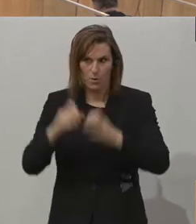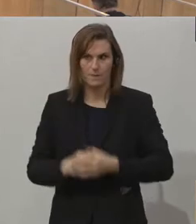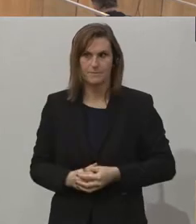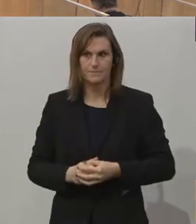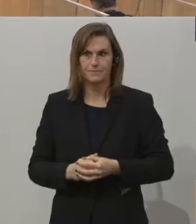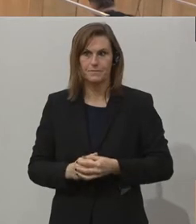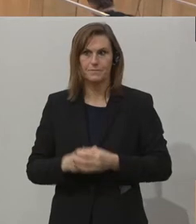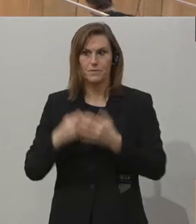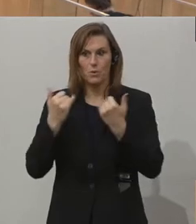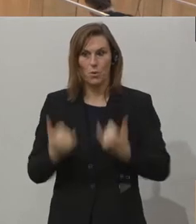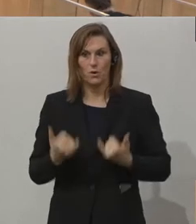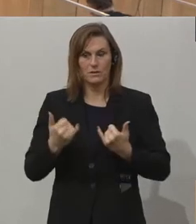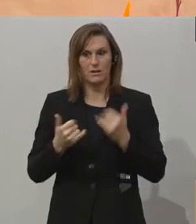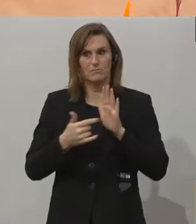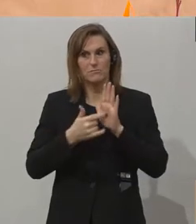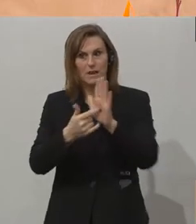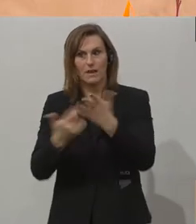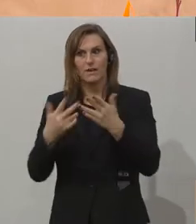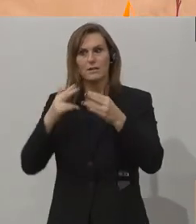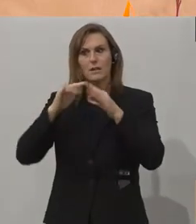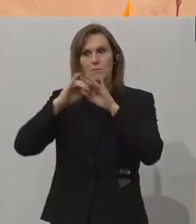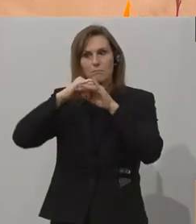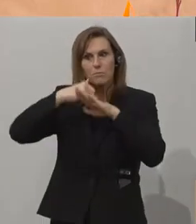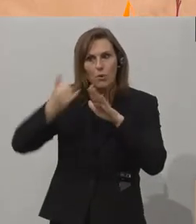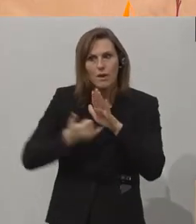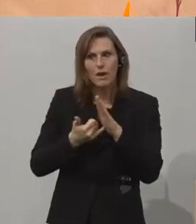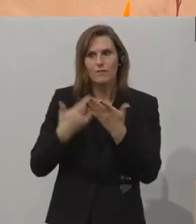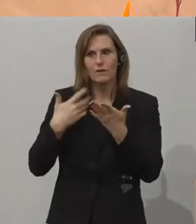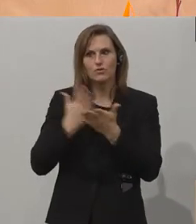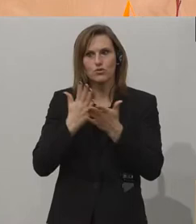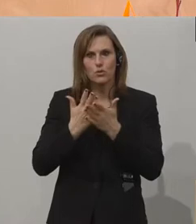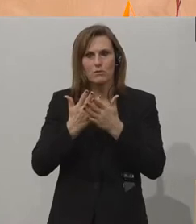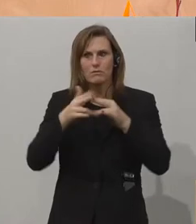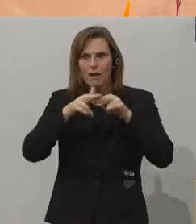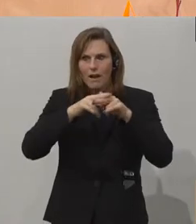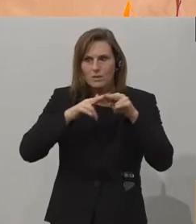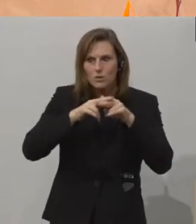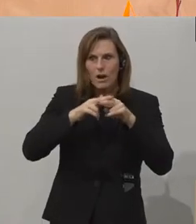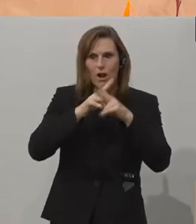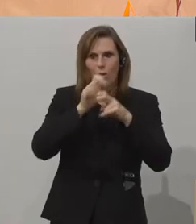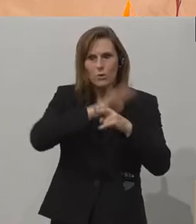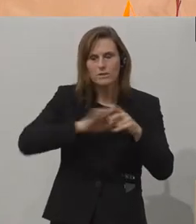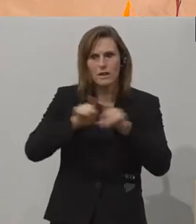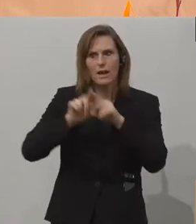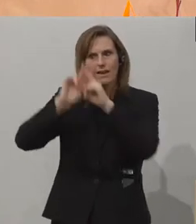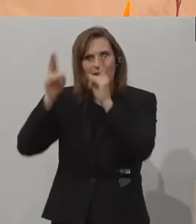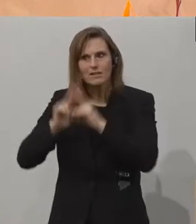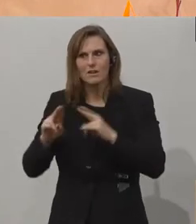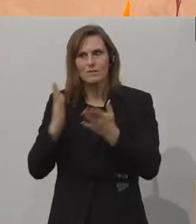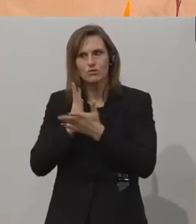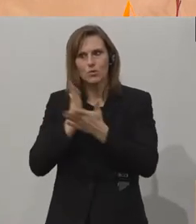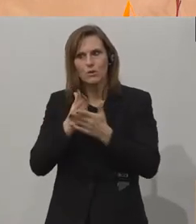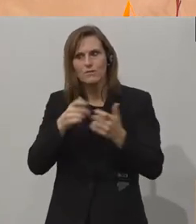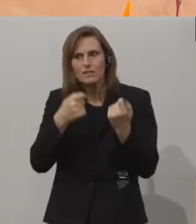also Projekte vorstellen und zeigen, was national und international schon alles funktioniert und vielleicht das sogar als Inspiration dienen kann, um in